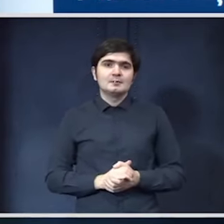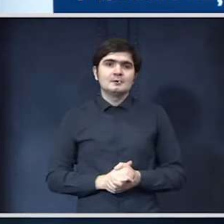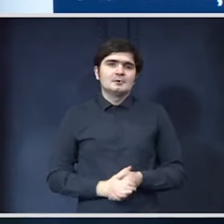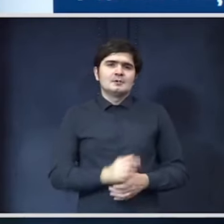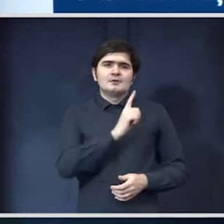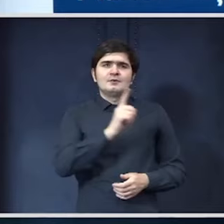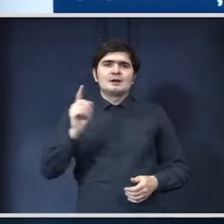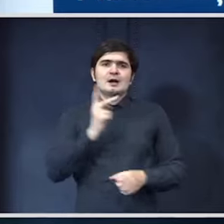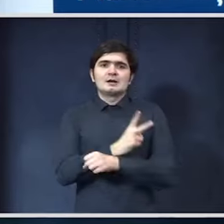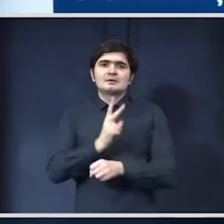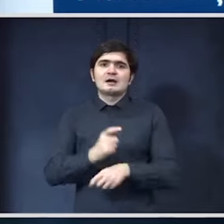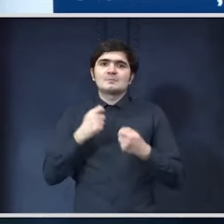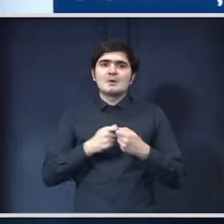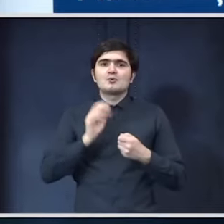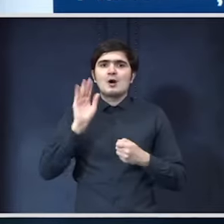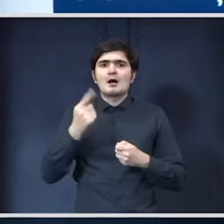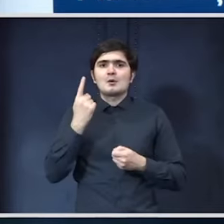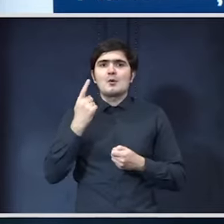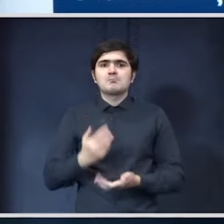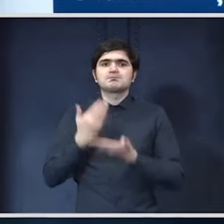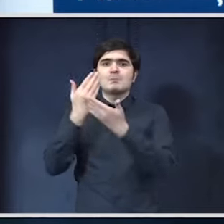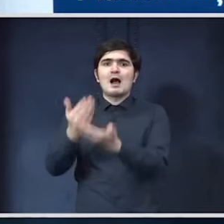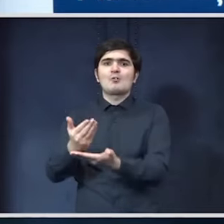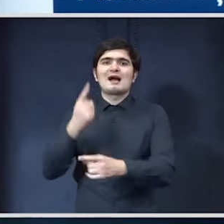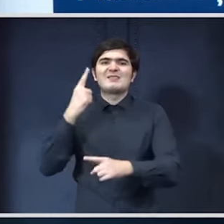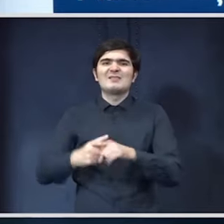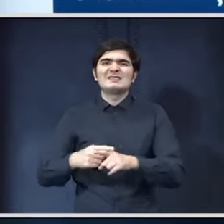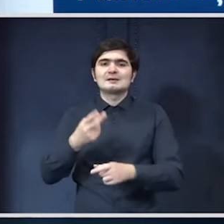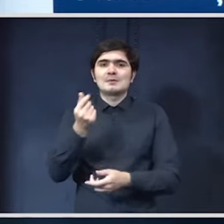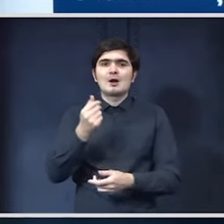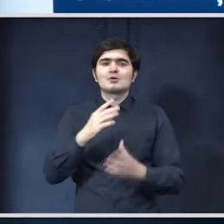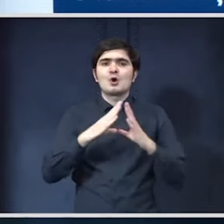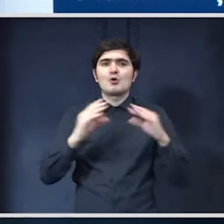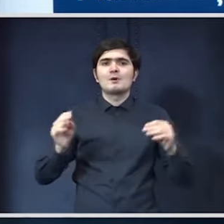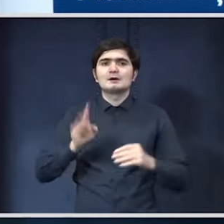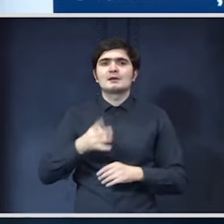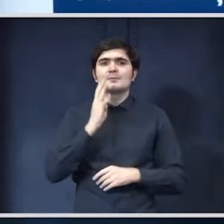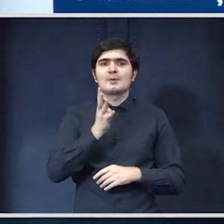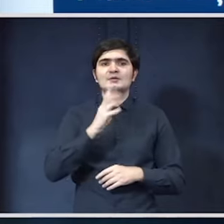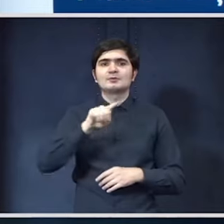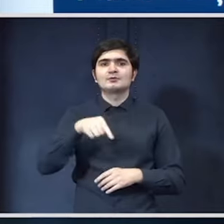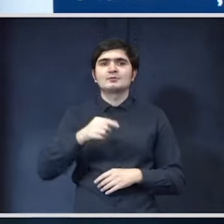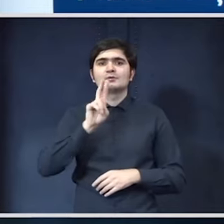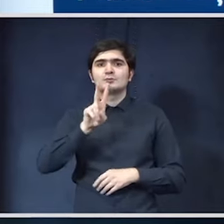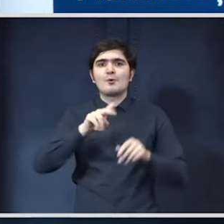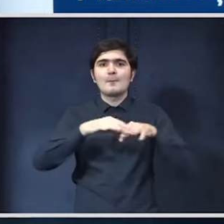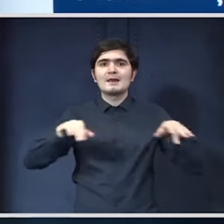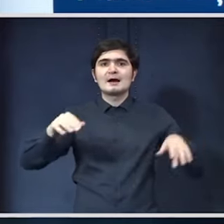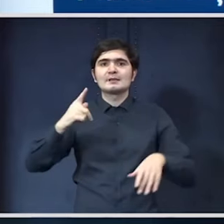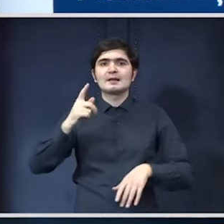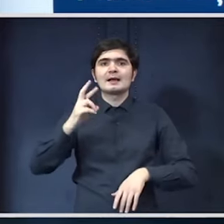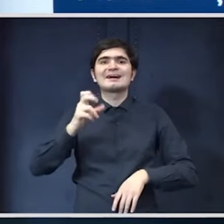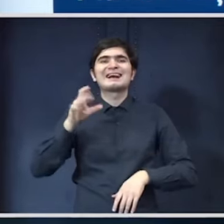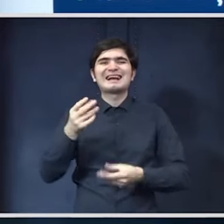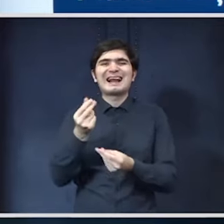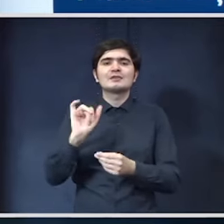Fiecare stat membru are o alocare fixă de granturi România are 14,2 miliardi de granturi și